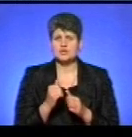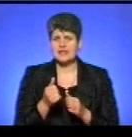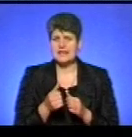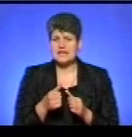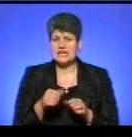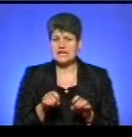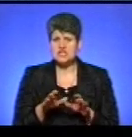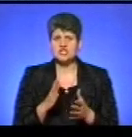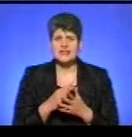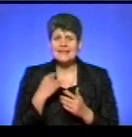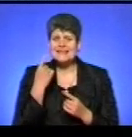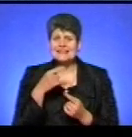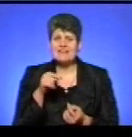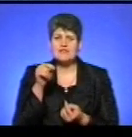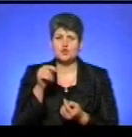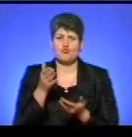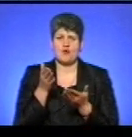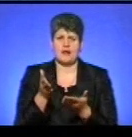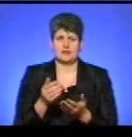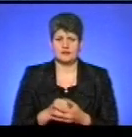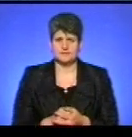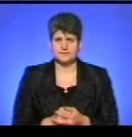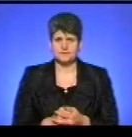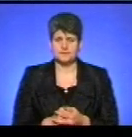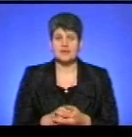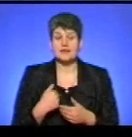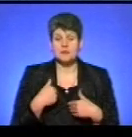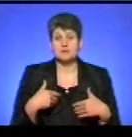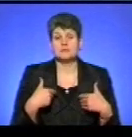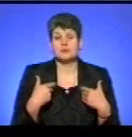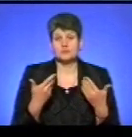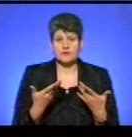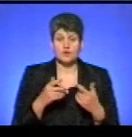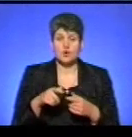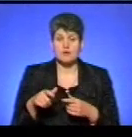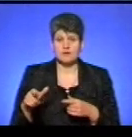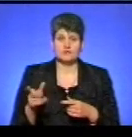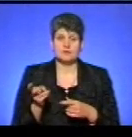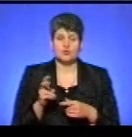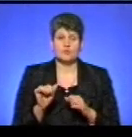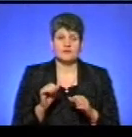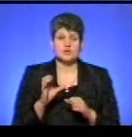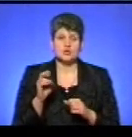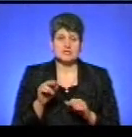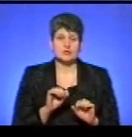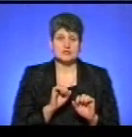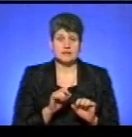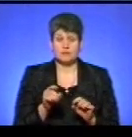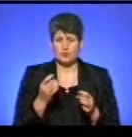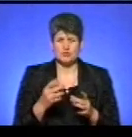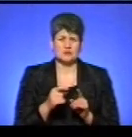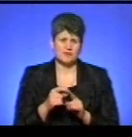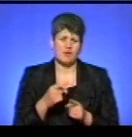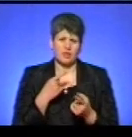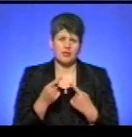індивідуальним комісією. І друге те, що я би рекомендував громадянам, якщо вони приходять до управління соціального захисту, і їм просто на словах